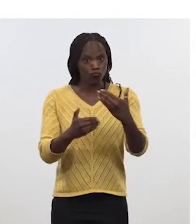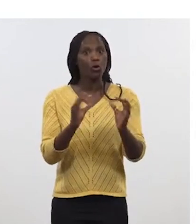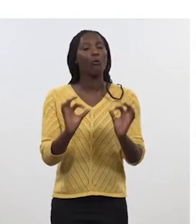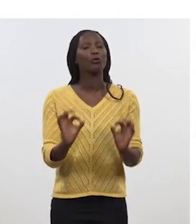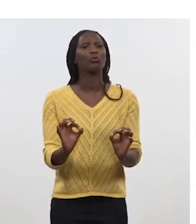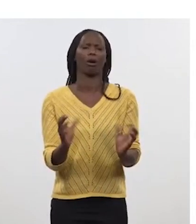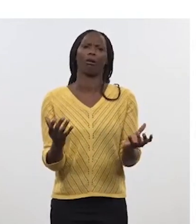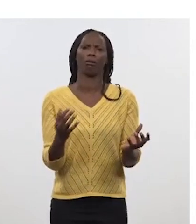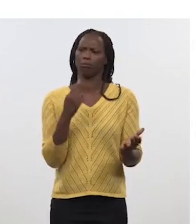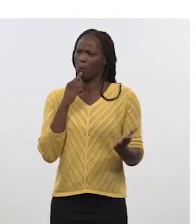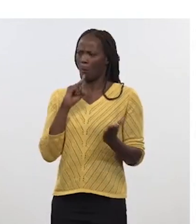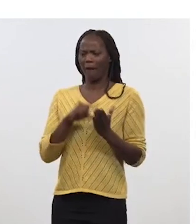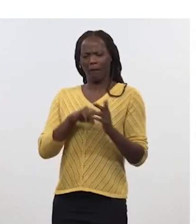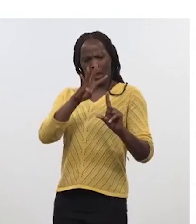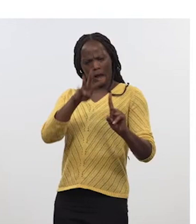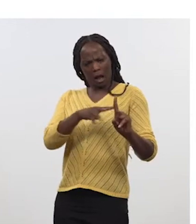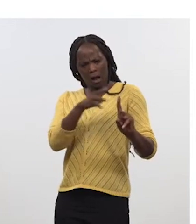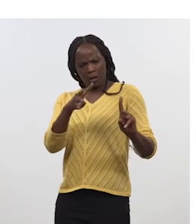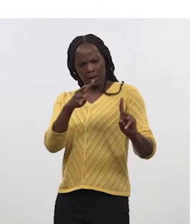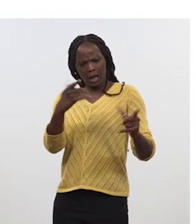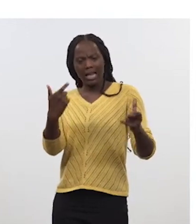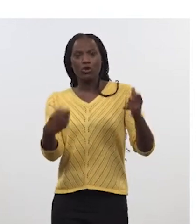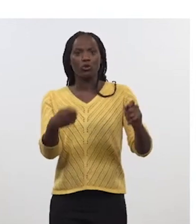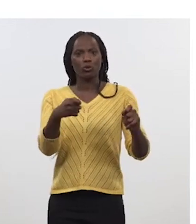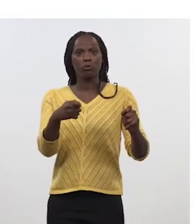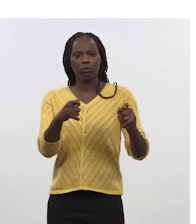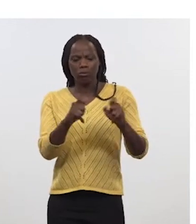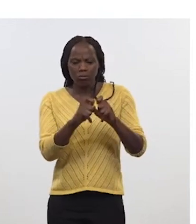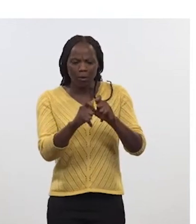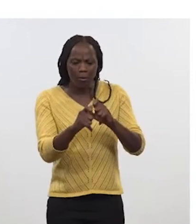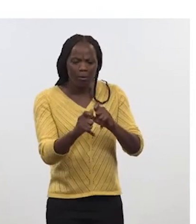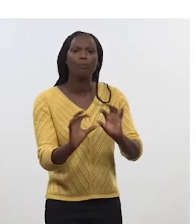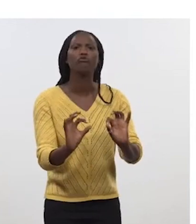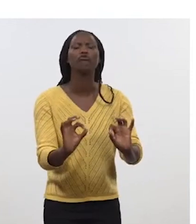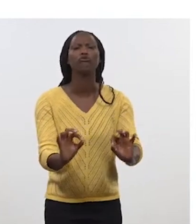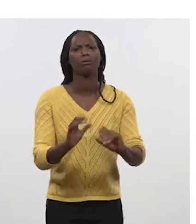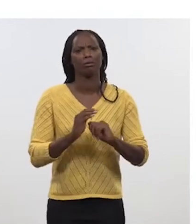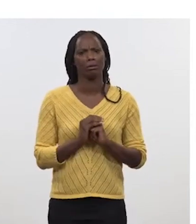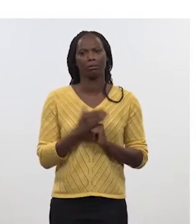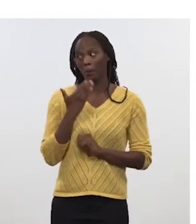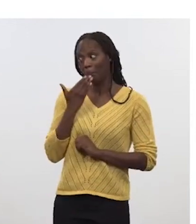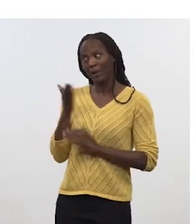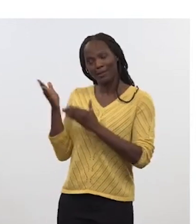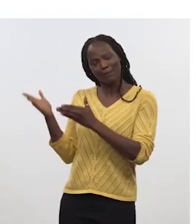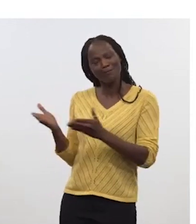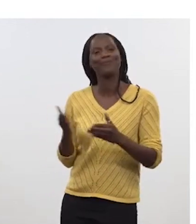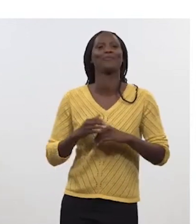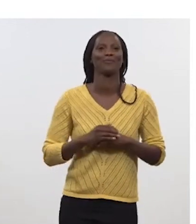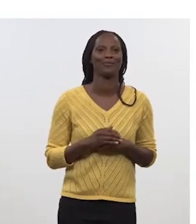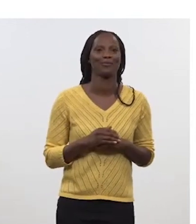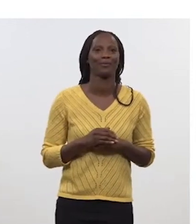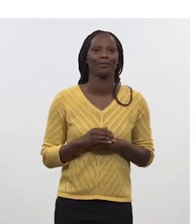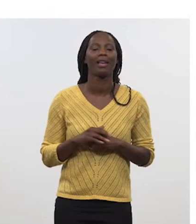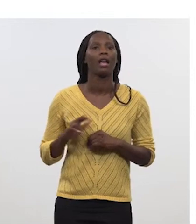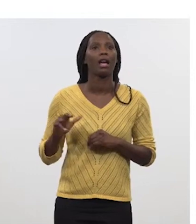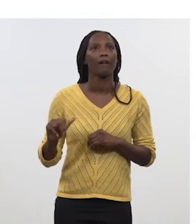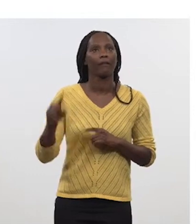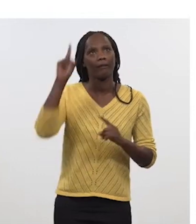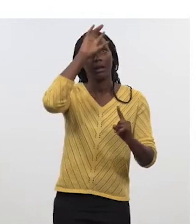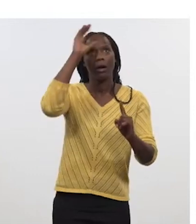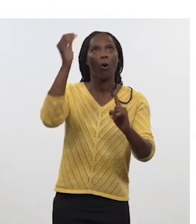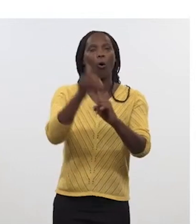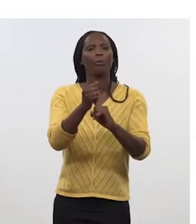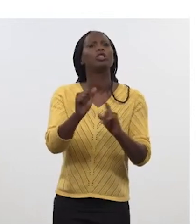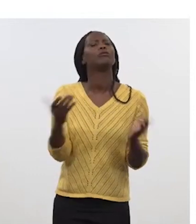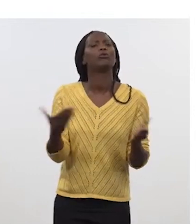souple et réaliste. Qui, merci beaucoup, je le disais il quelques instants, merci Boris, nous amènera évidemment à des horizons 2040